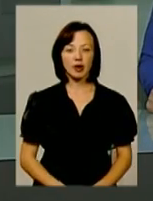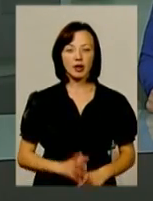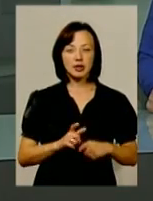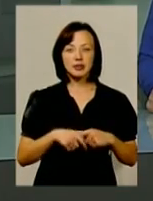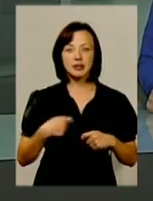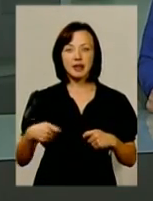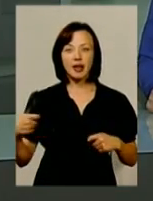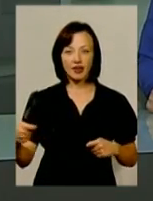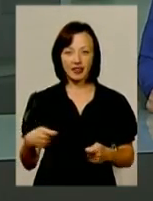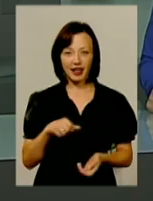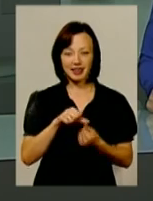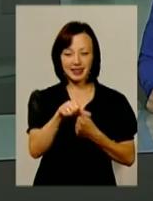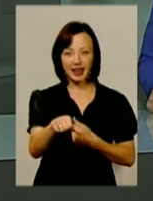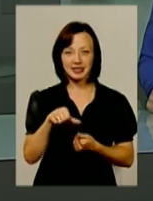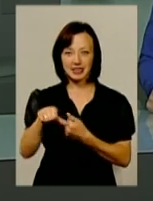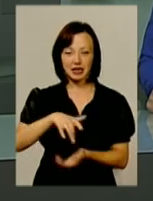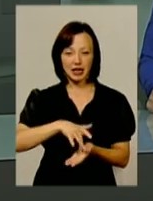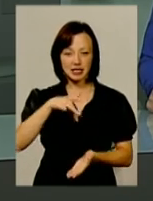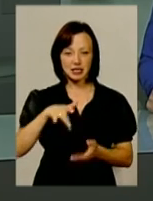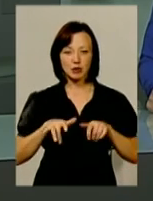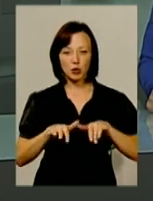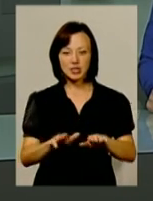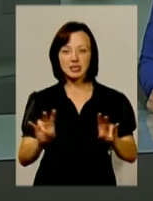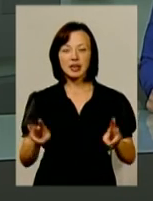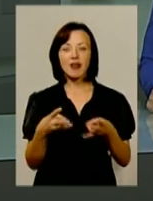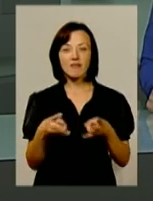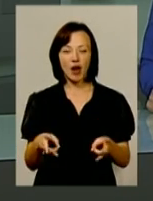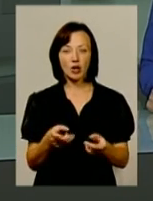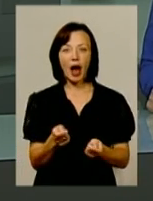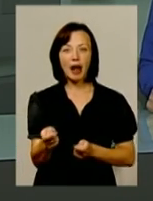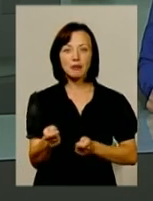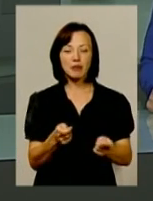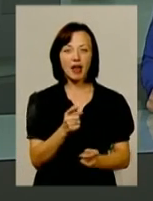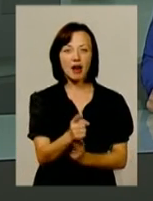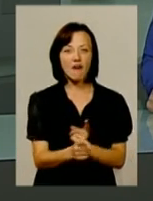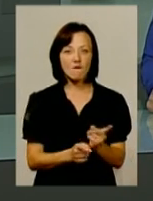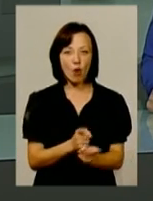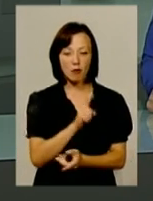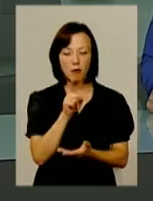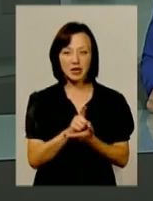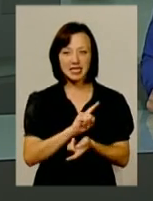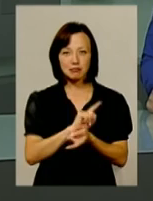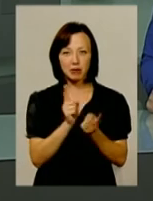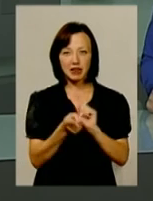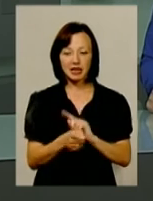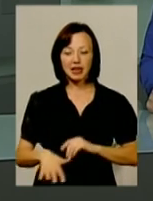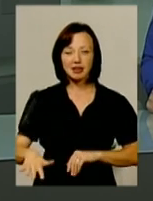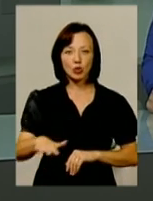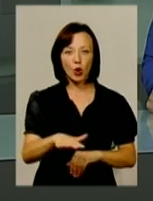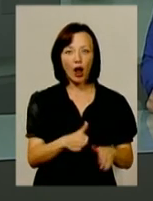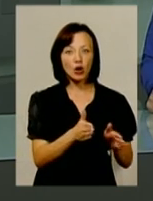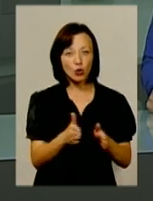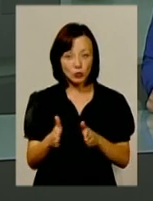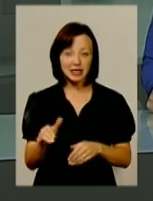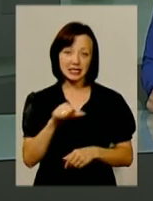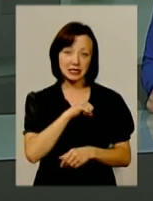Затягувати децентралізаційні процеси не варто. Адмінреформа повинна змінити не лише територіальний устрій, але й саму якість життя.